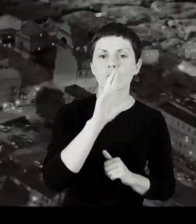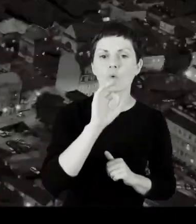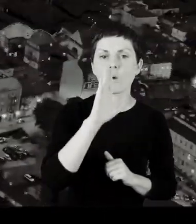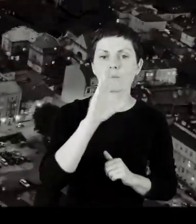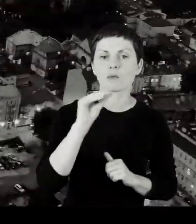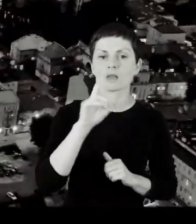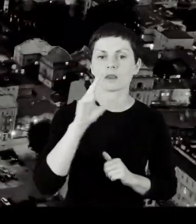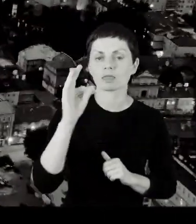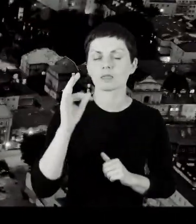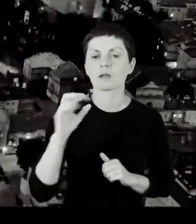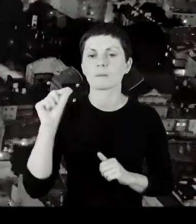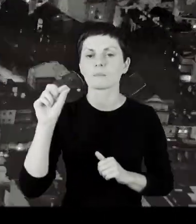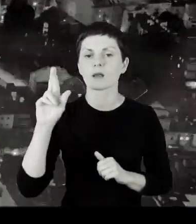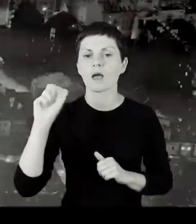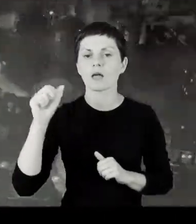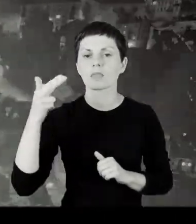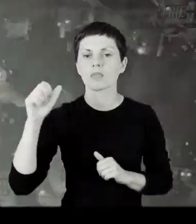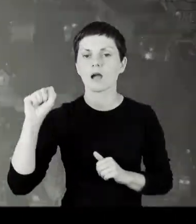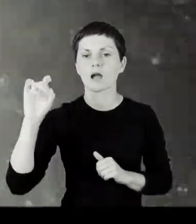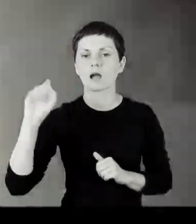Robert Pranagal.